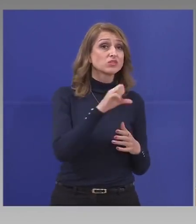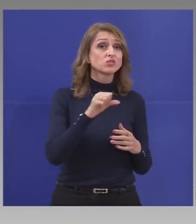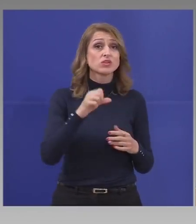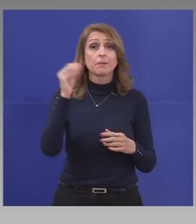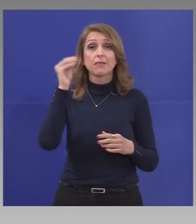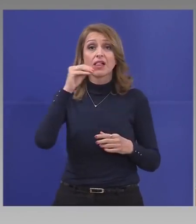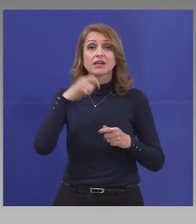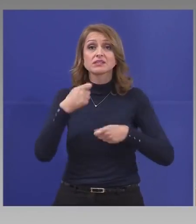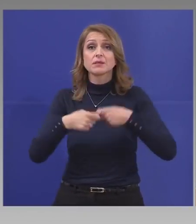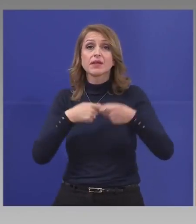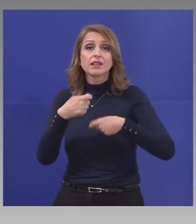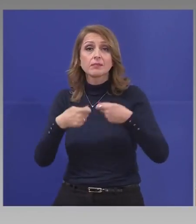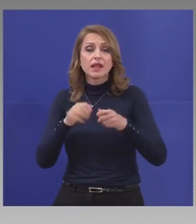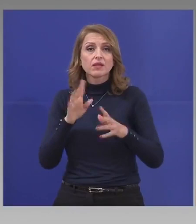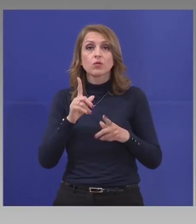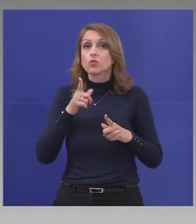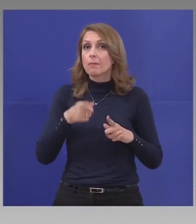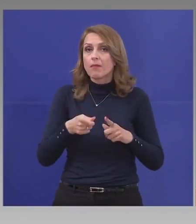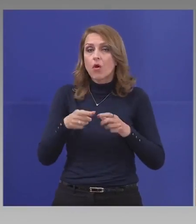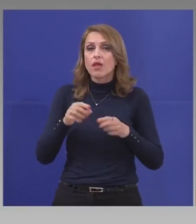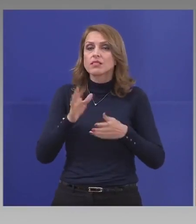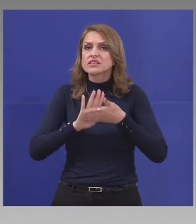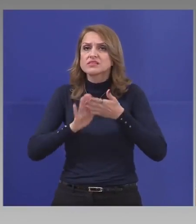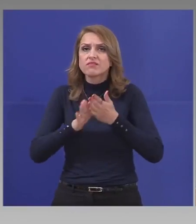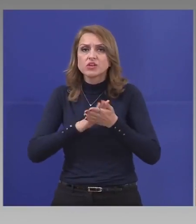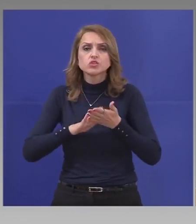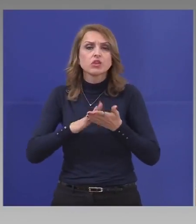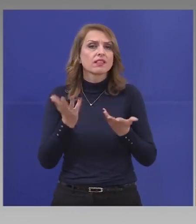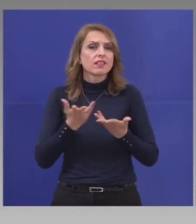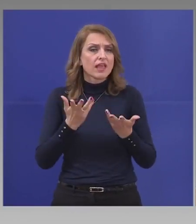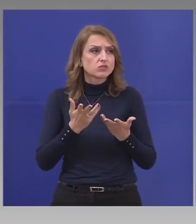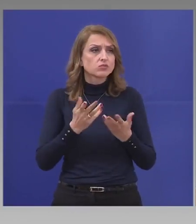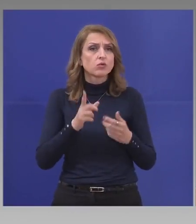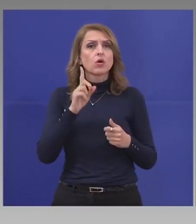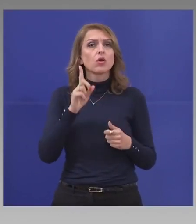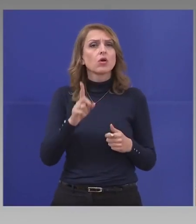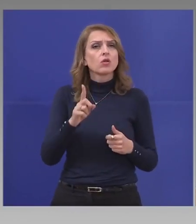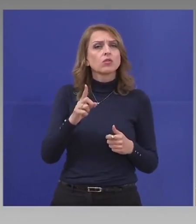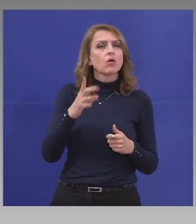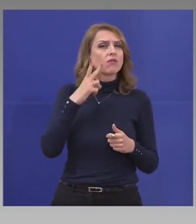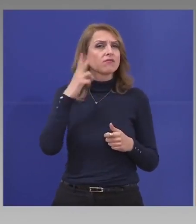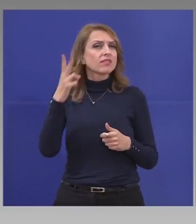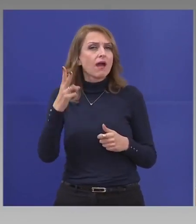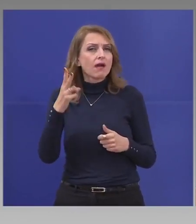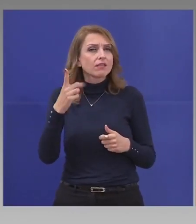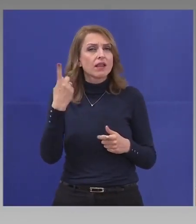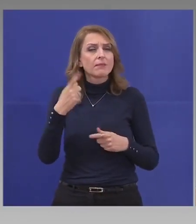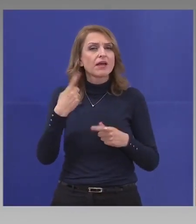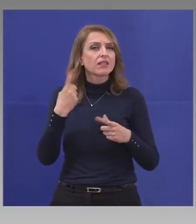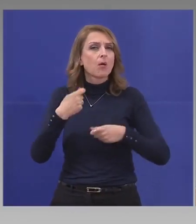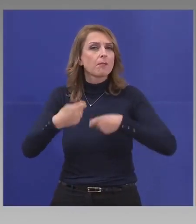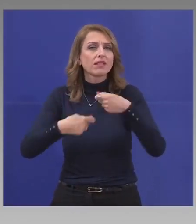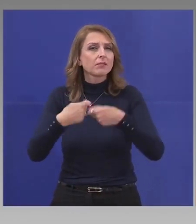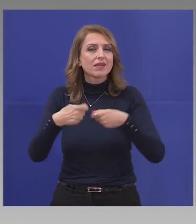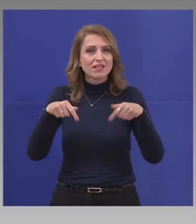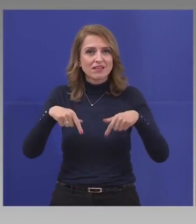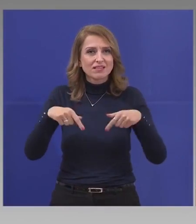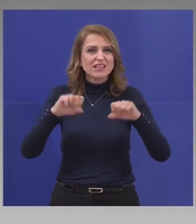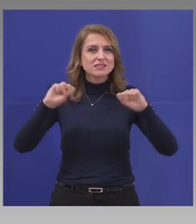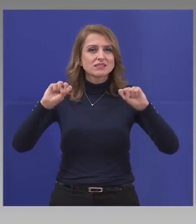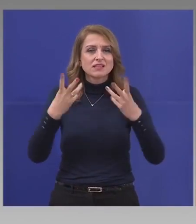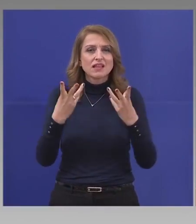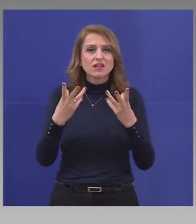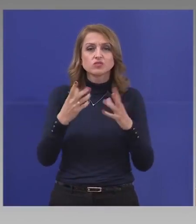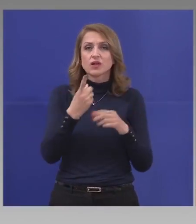които могат да свършат нещо. Но видяхте ли какво се случва в предприятия, където има по 1300 души без мерки предприяти?